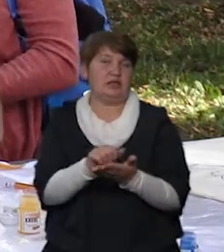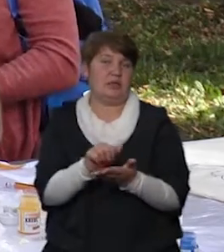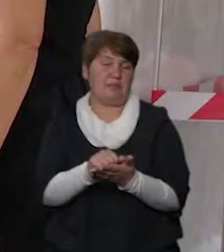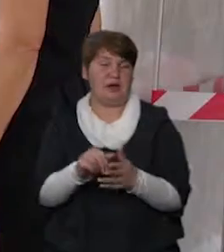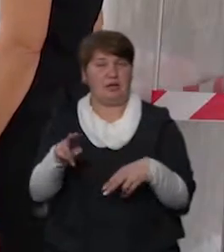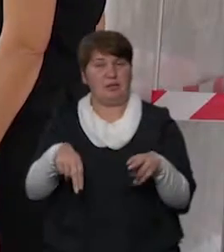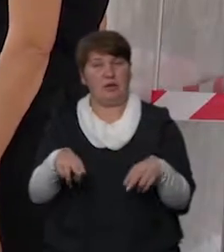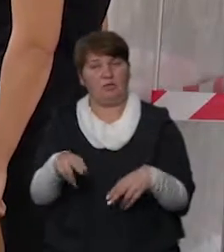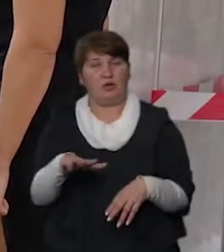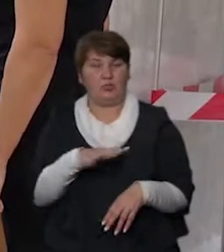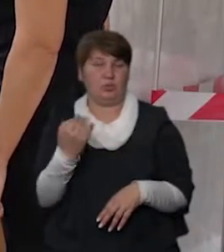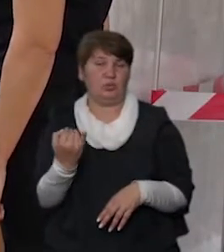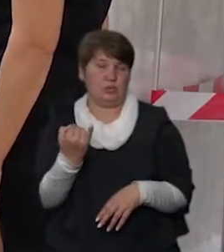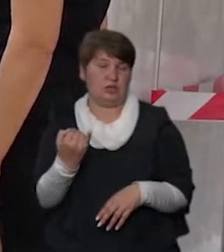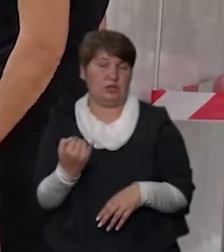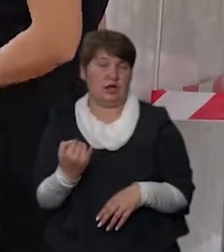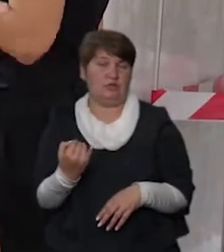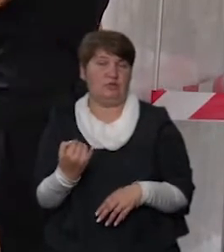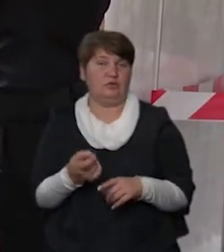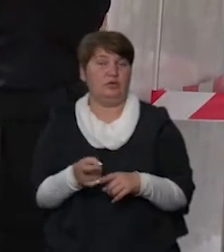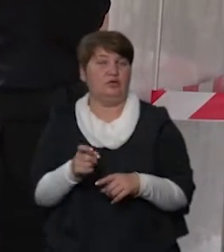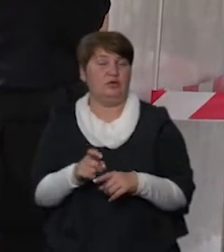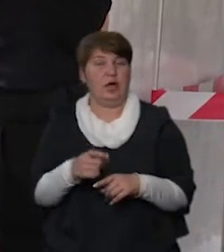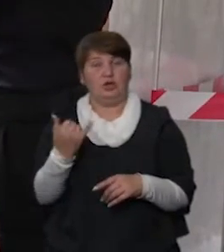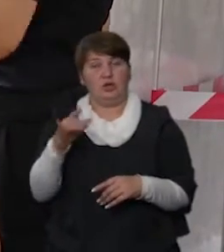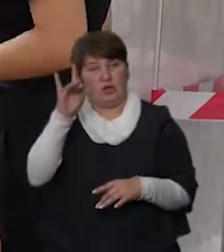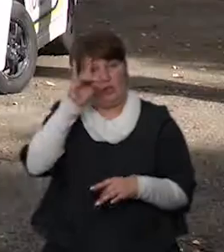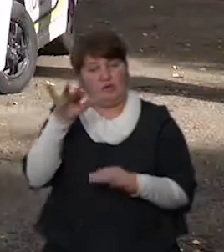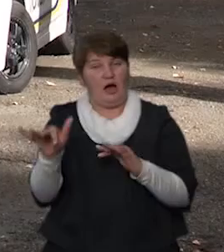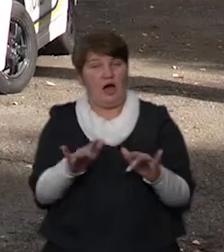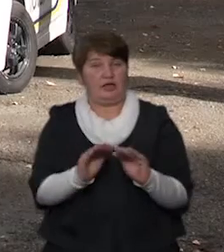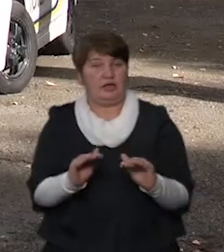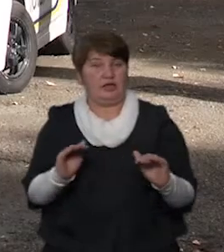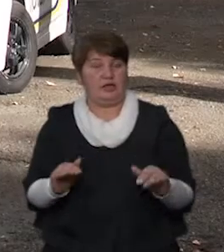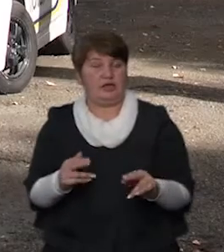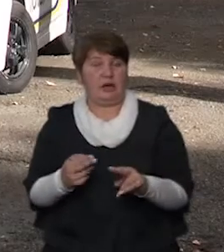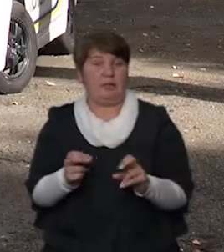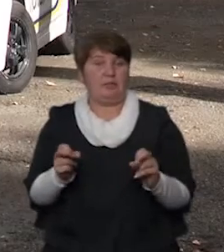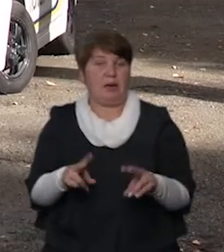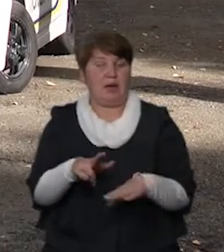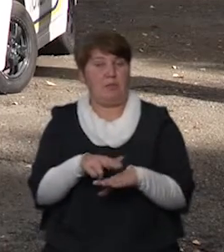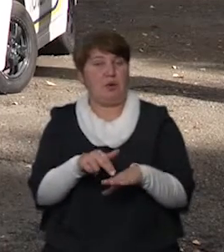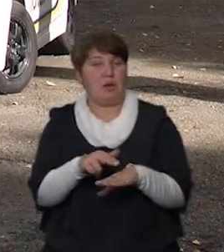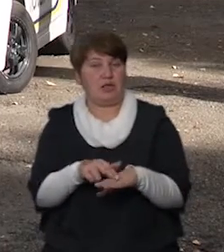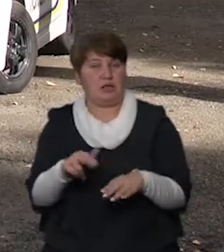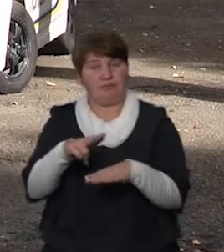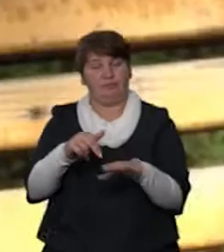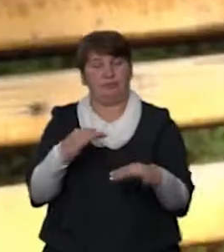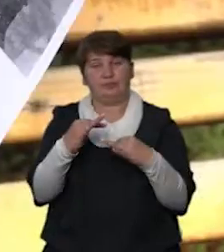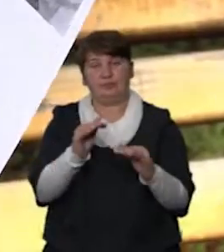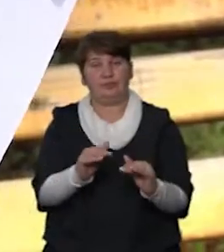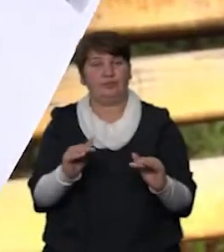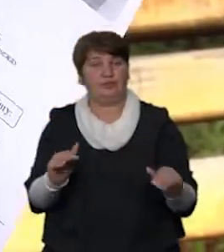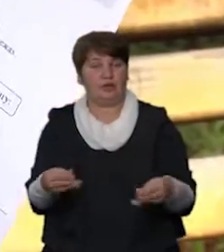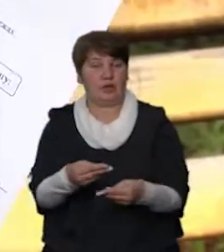цікаво. Одна з найпопулярніших акцій – «Діти, безпека, поліція». Правоохоронці розмовляли з дітьми та